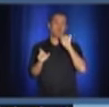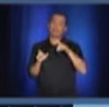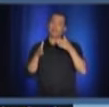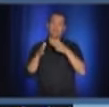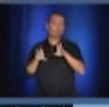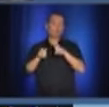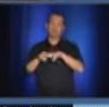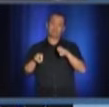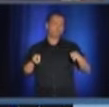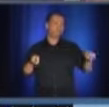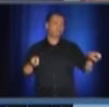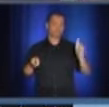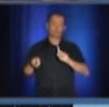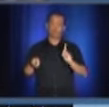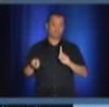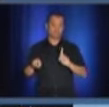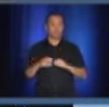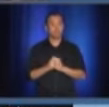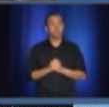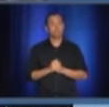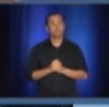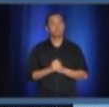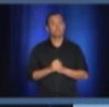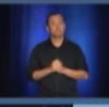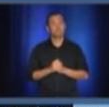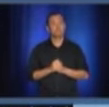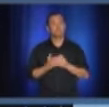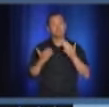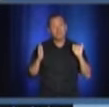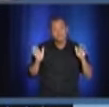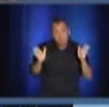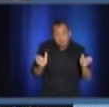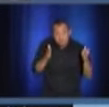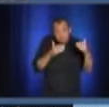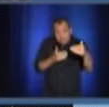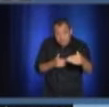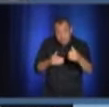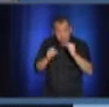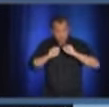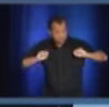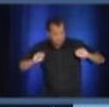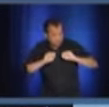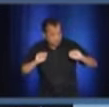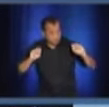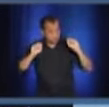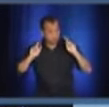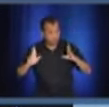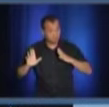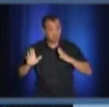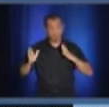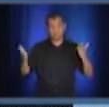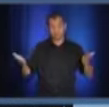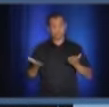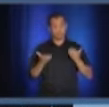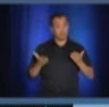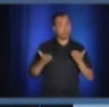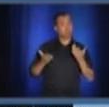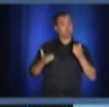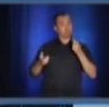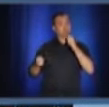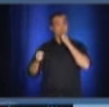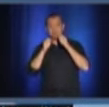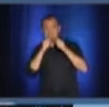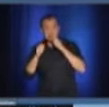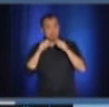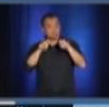Ces rassemblements de 50 personnes dans un grand espace comme ici, je ne pense pas qu'on ait eu d